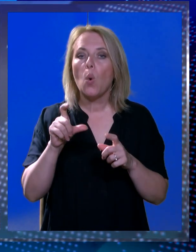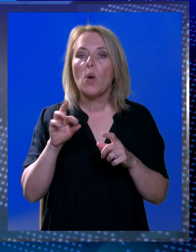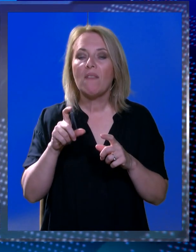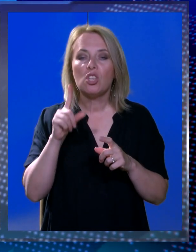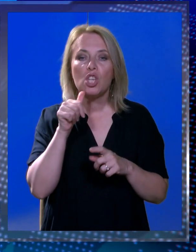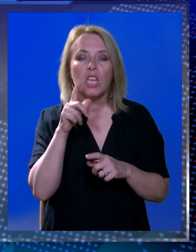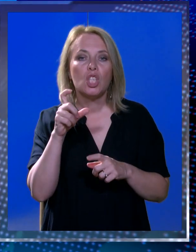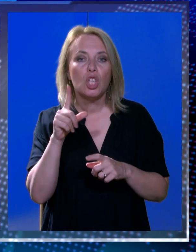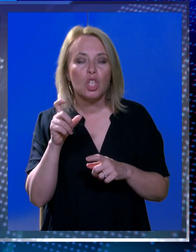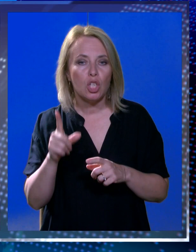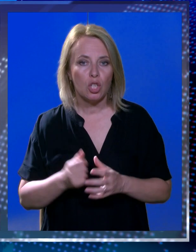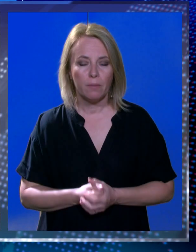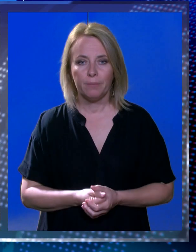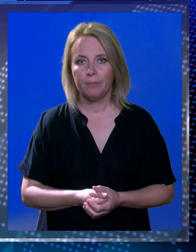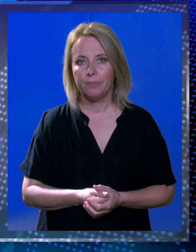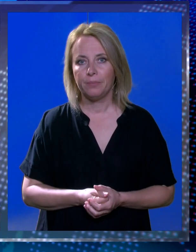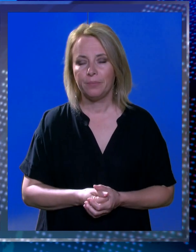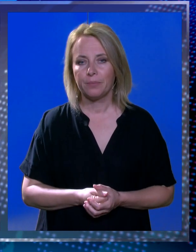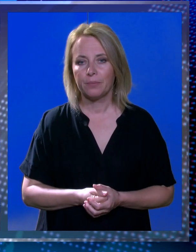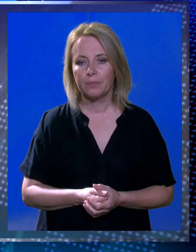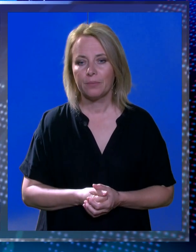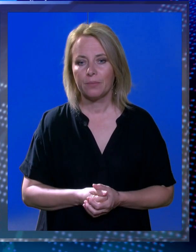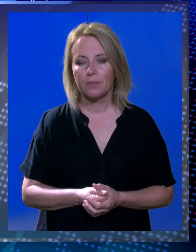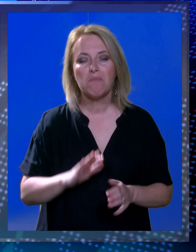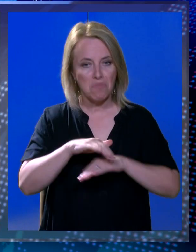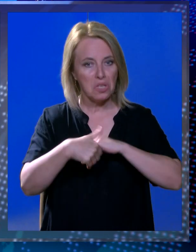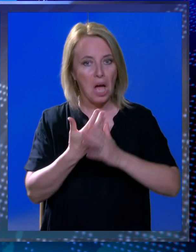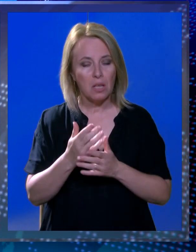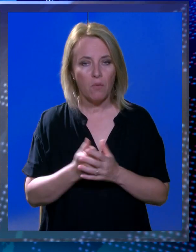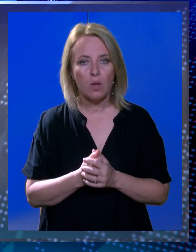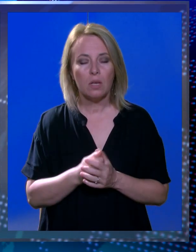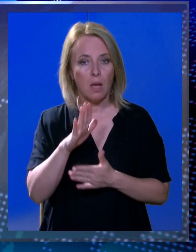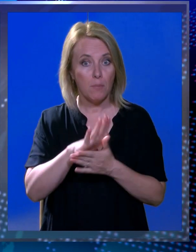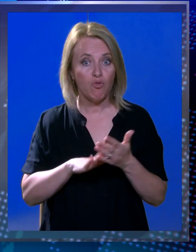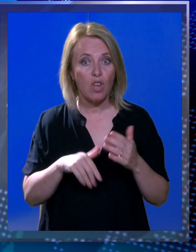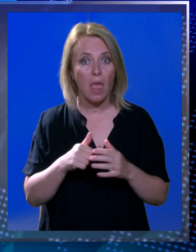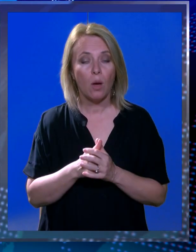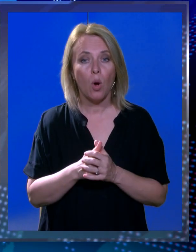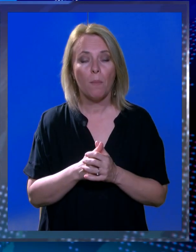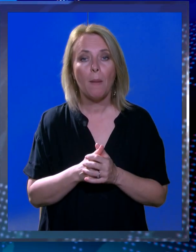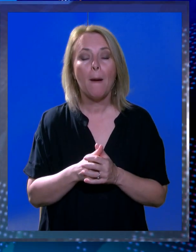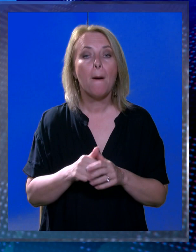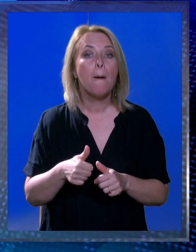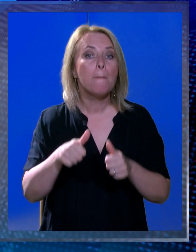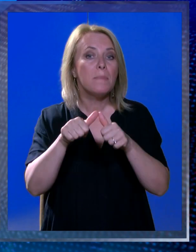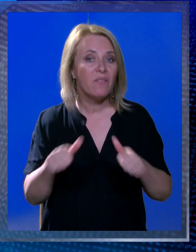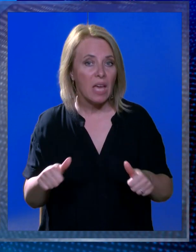Ivana Ujević koja je postigla 25 koševa. Zadovoljna sam naravno sa početkom